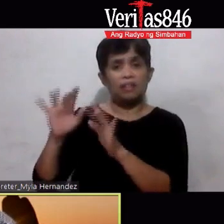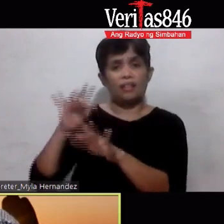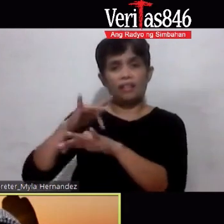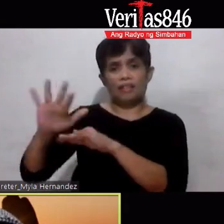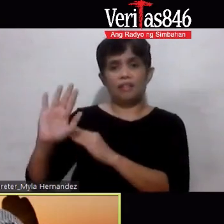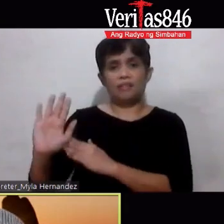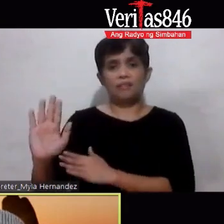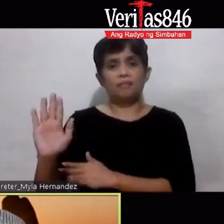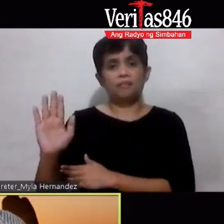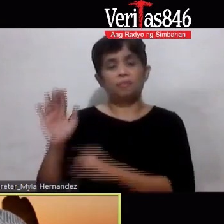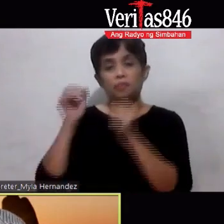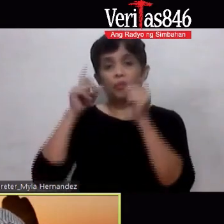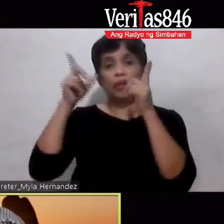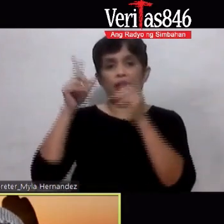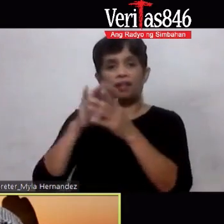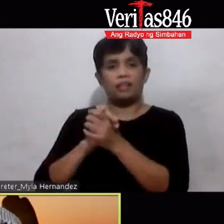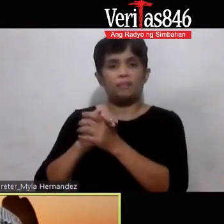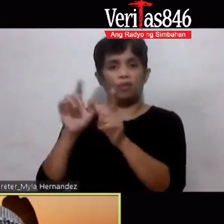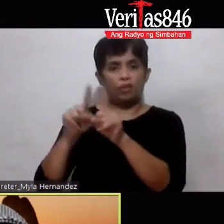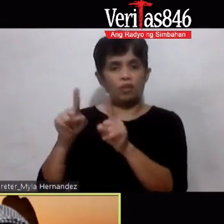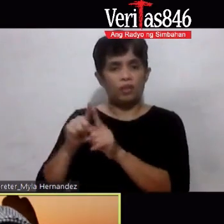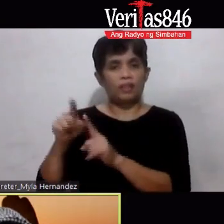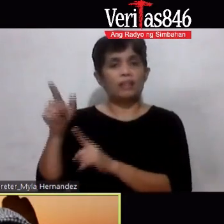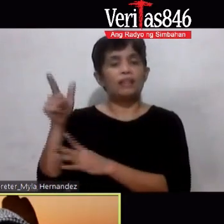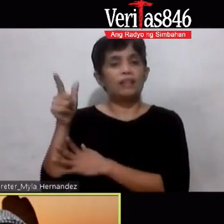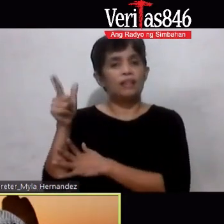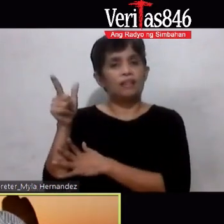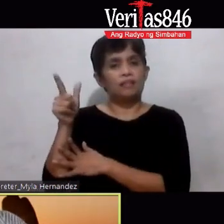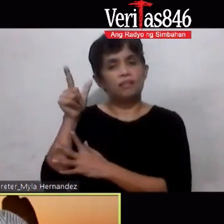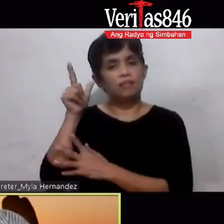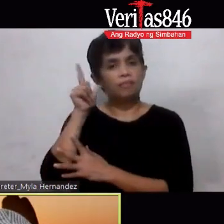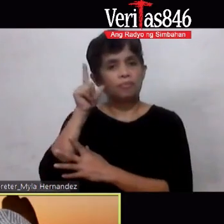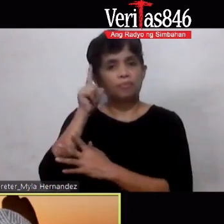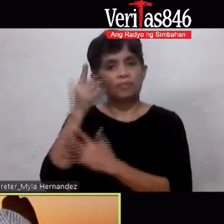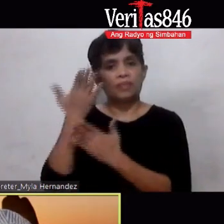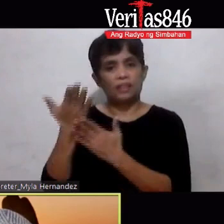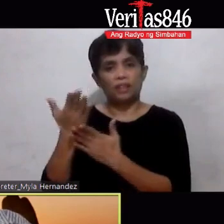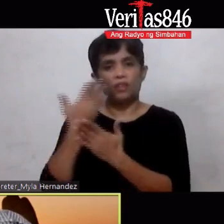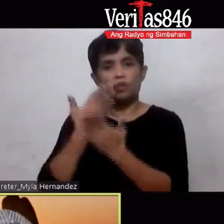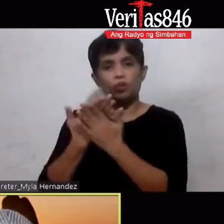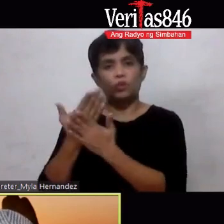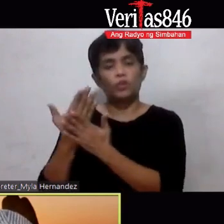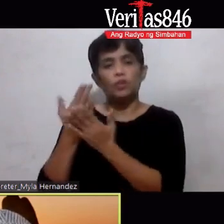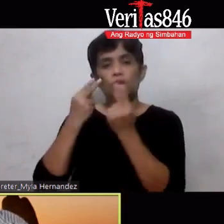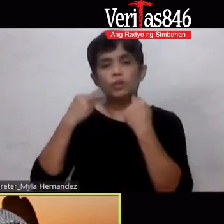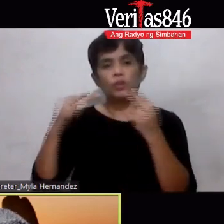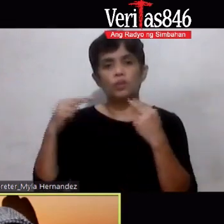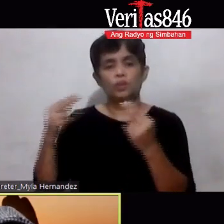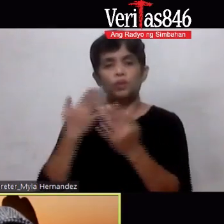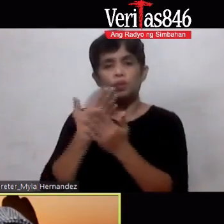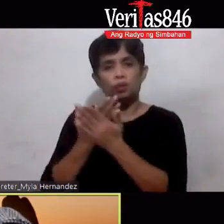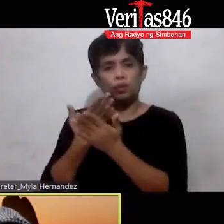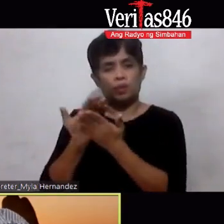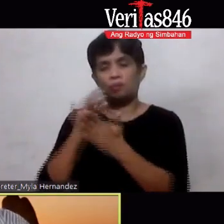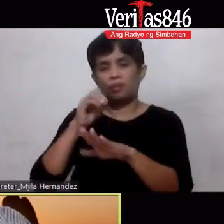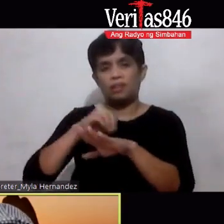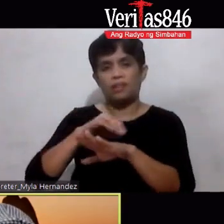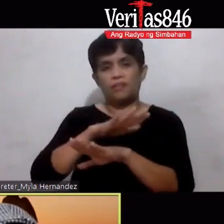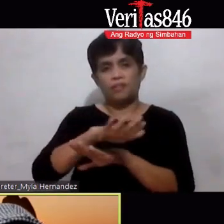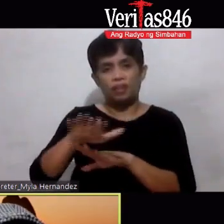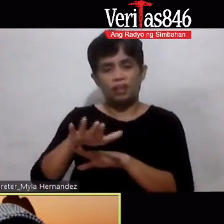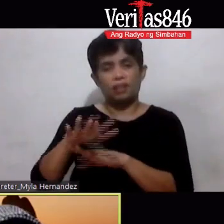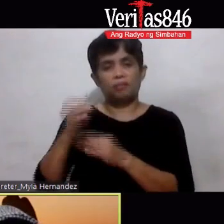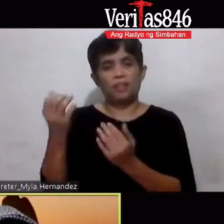nagigising At nakakapakinig agad Ng magandang malita Nakakapakinig agad Ng magandang mga Alituntunin Para sa atin O mga